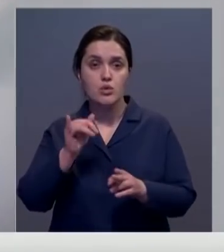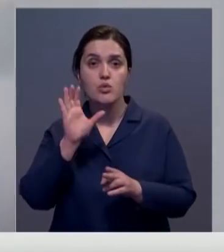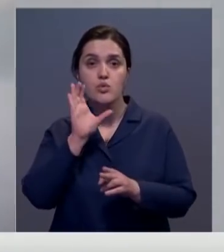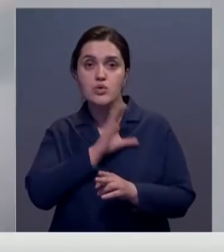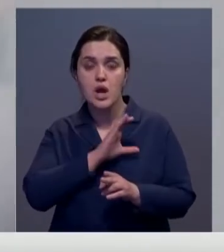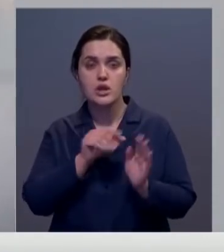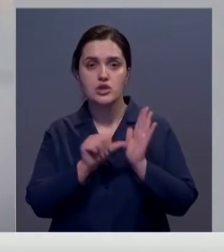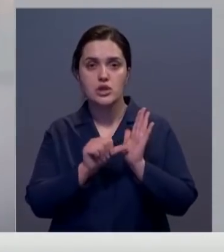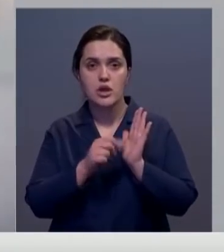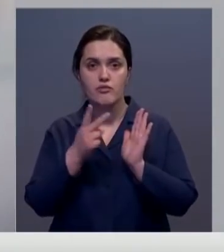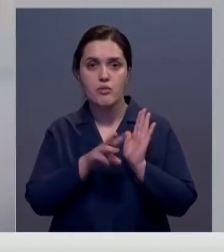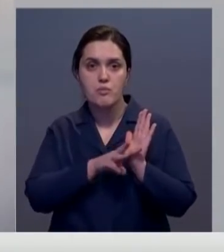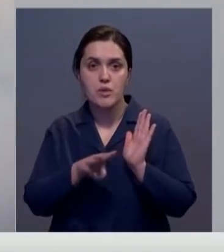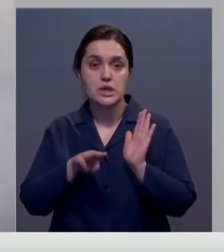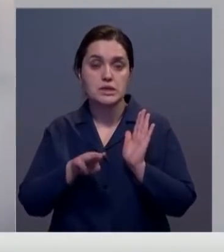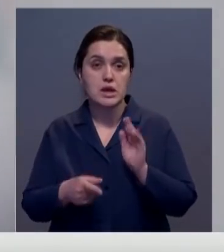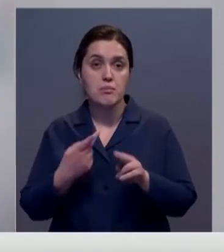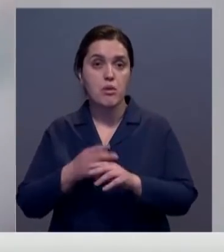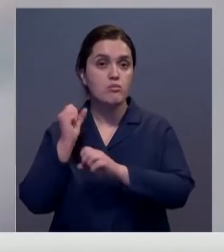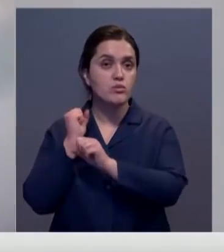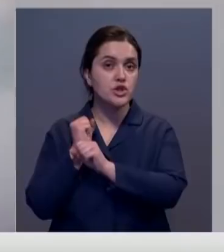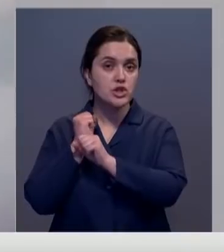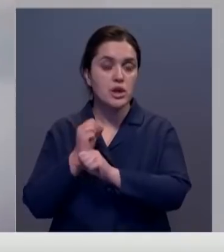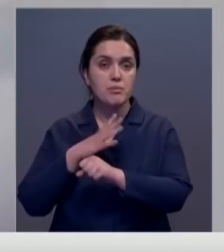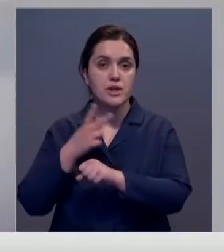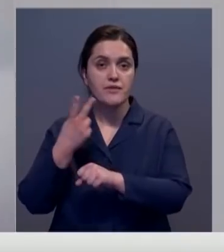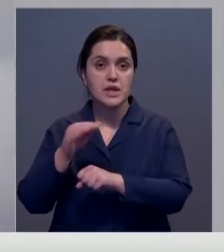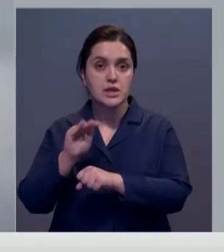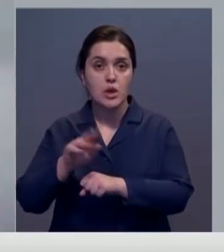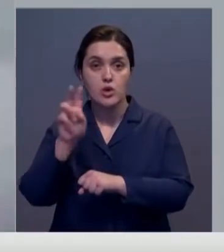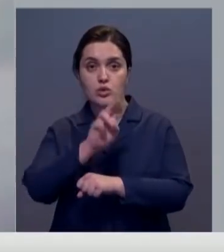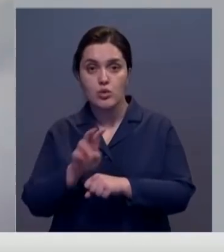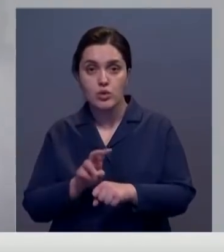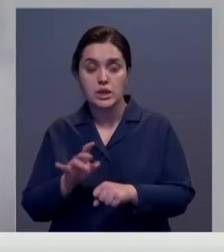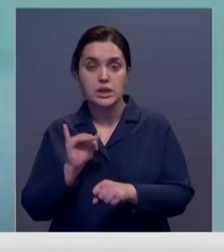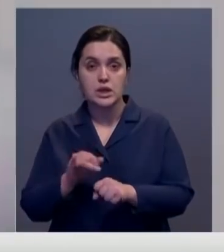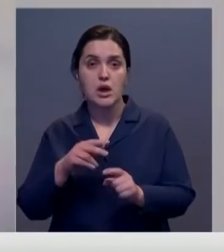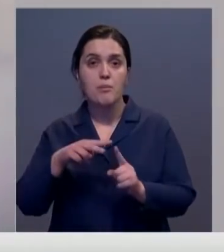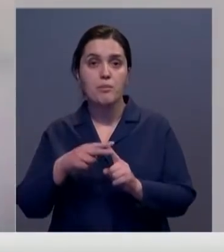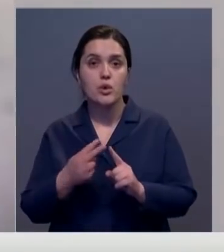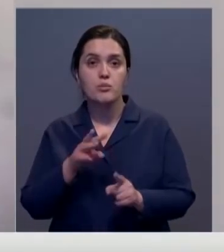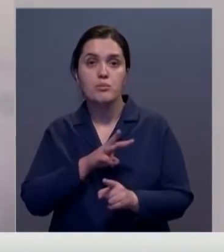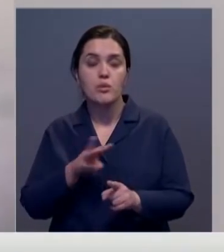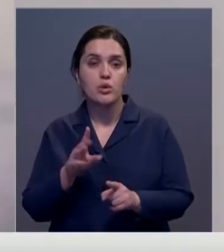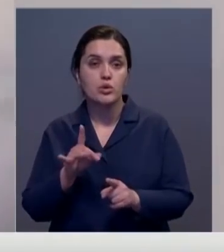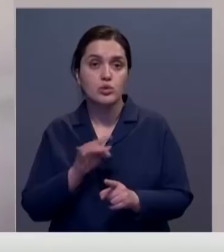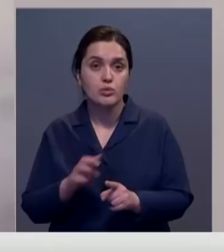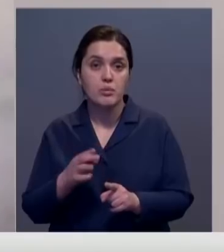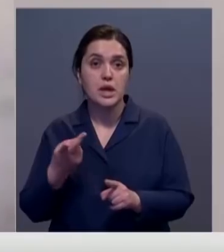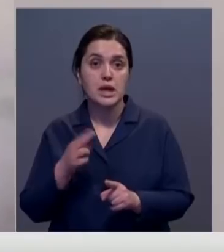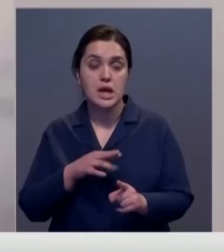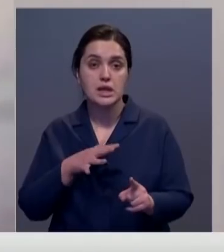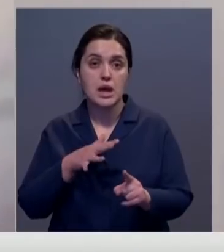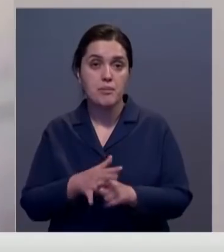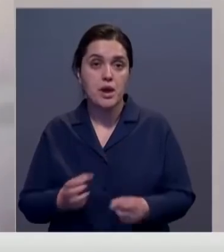62 миллионов тенге. Кроме того, в мешках было почти 20 тысяч долларов и без малого полмиллиона рублей. Для нападения